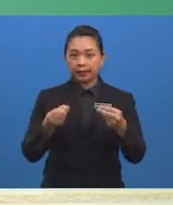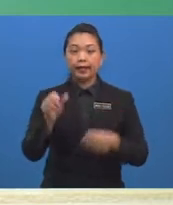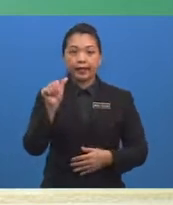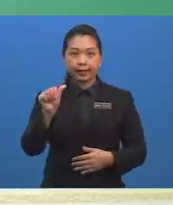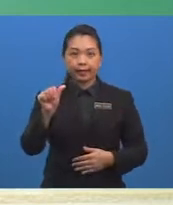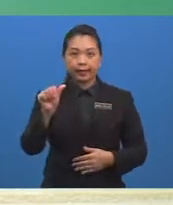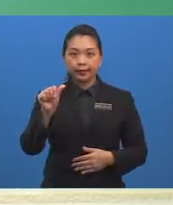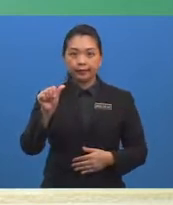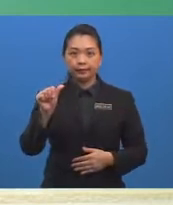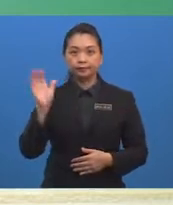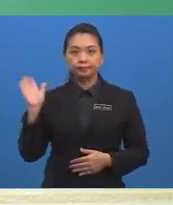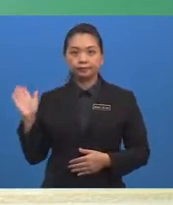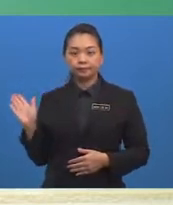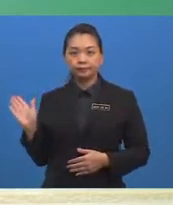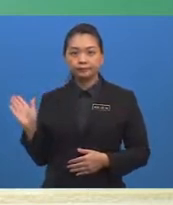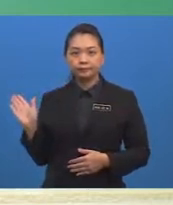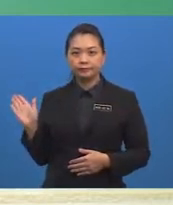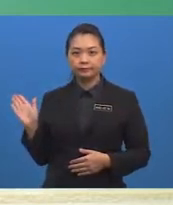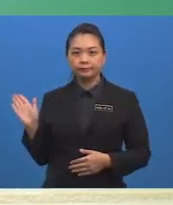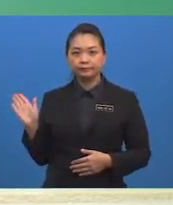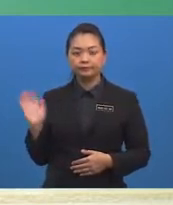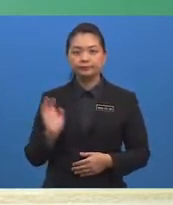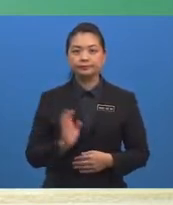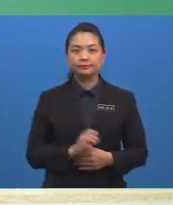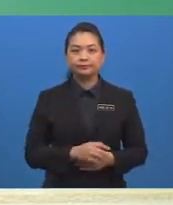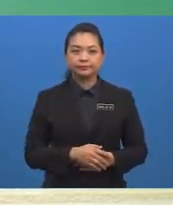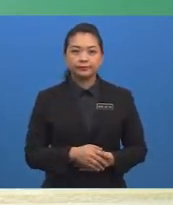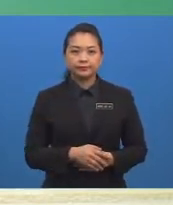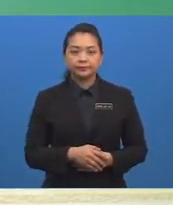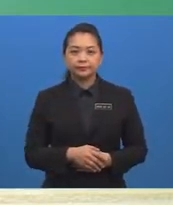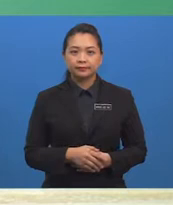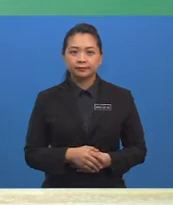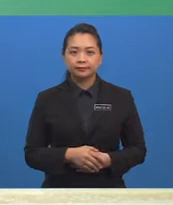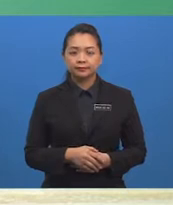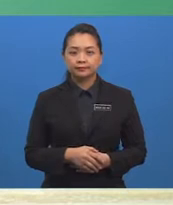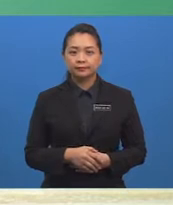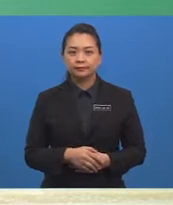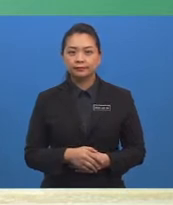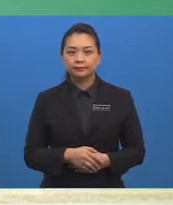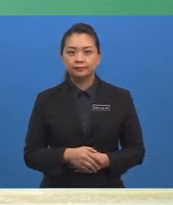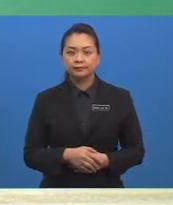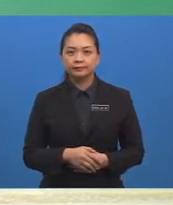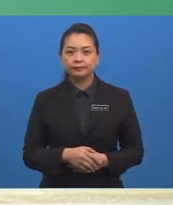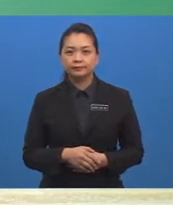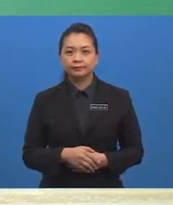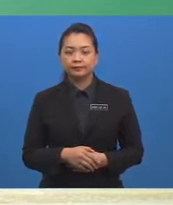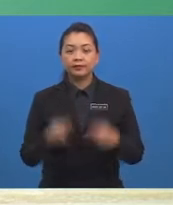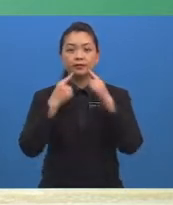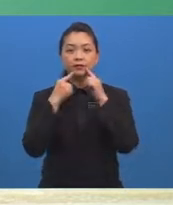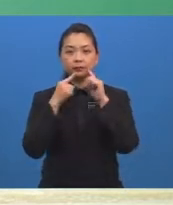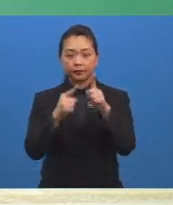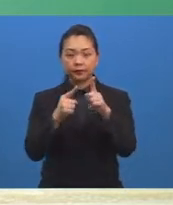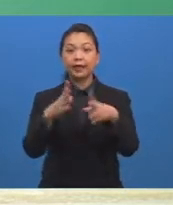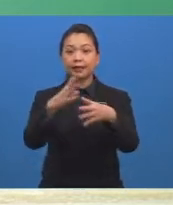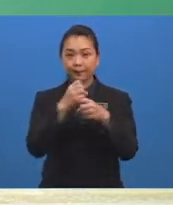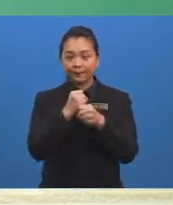A Iaitu peristiwa A atau peristiwa C Dengan mengaplikasikan rumus Jawapan yang